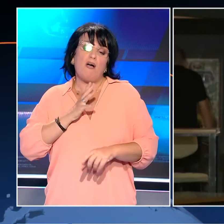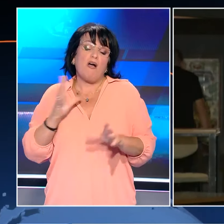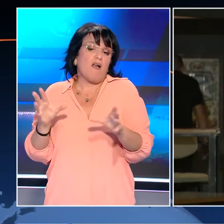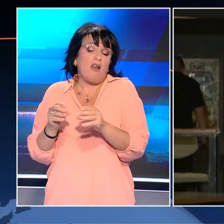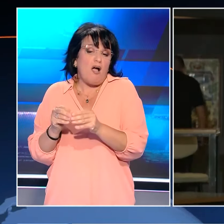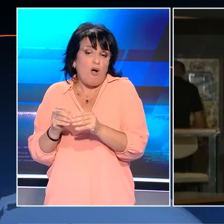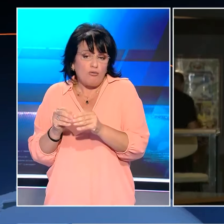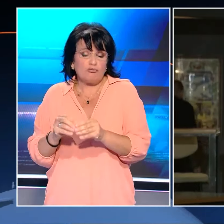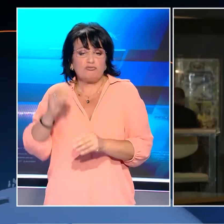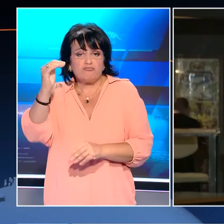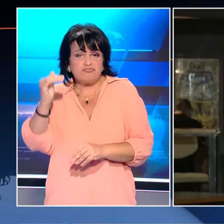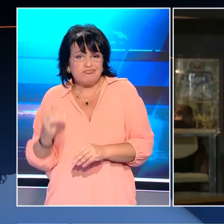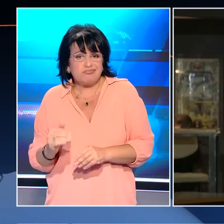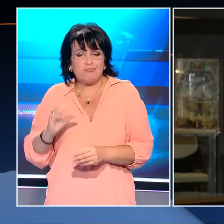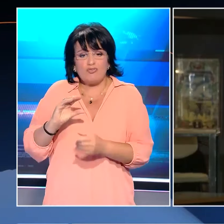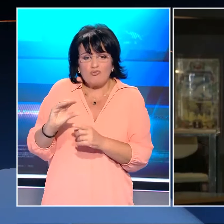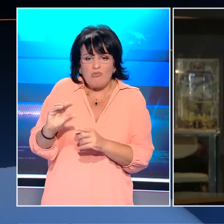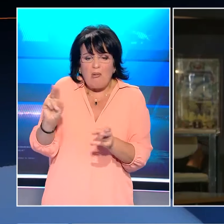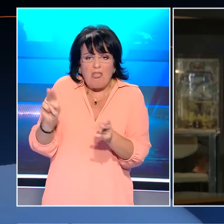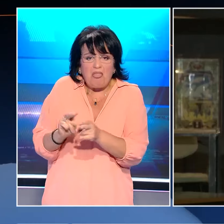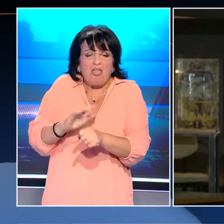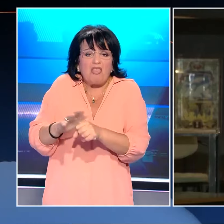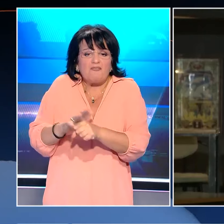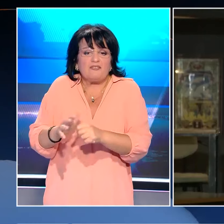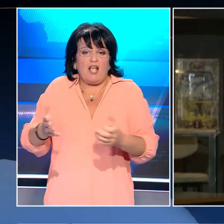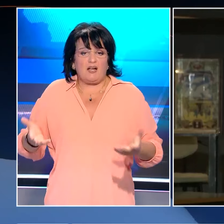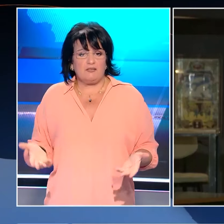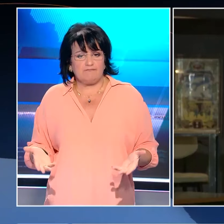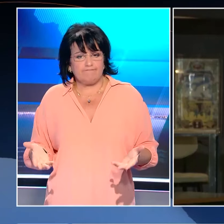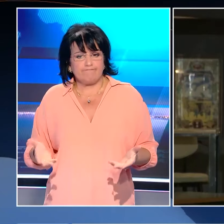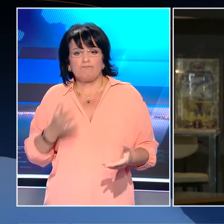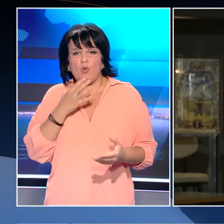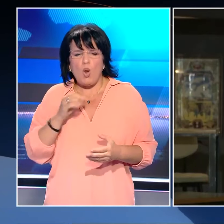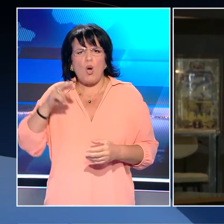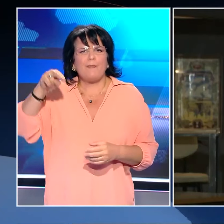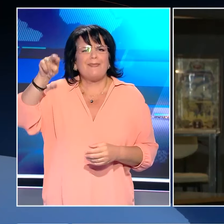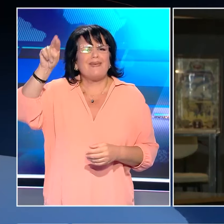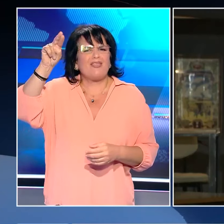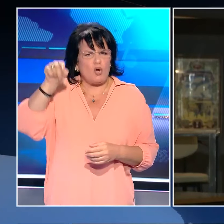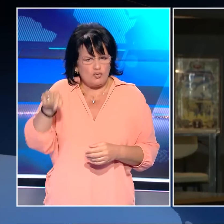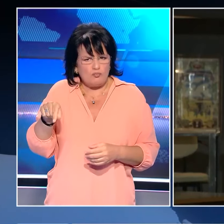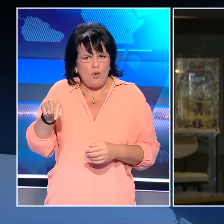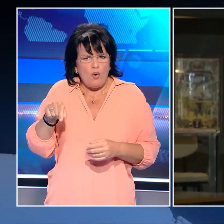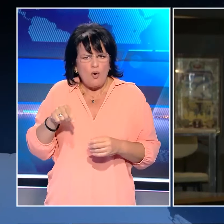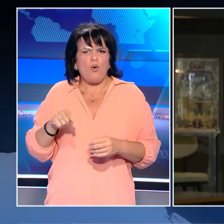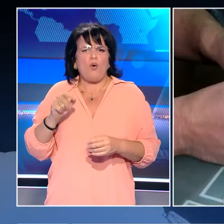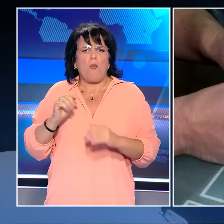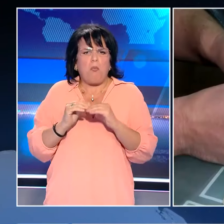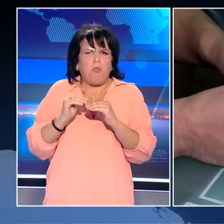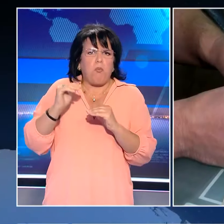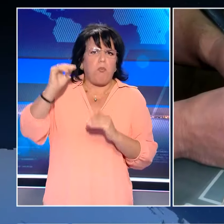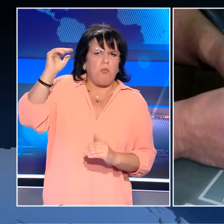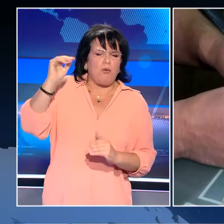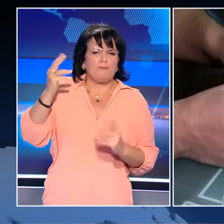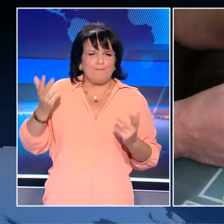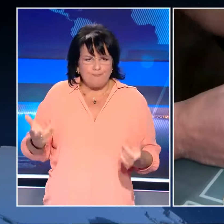Ένας λαός με πολύ χαμηλούς μισθούς διότι οι μισθοί λόγω του πληθωρισμού ανεβαίνουν μόνο ονομαστικά. Ο